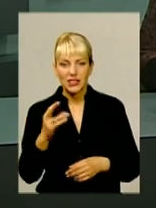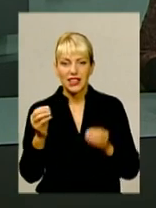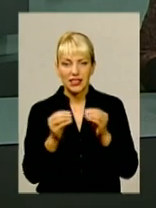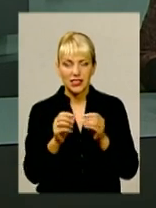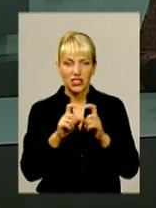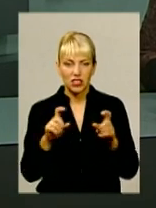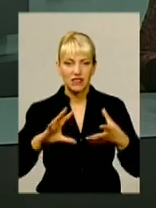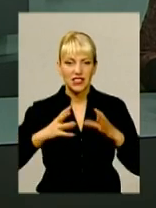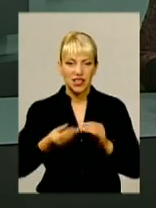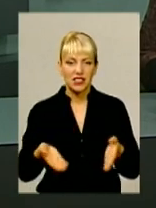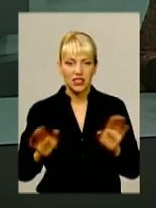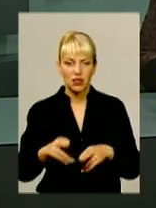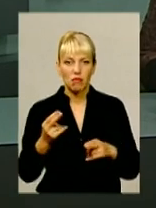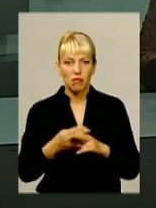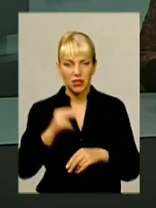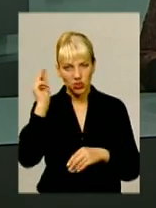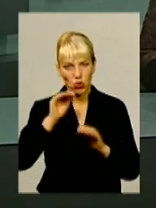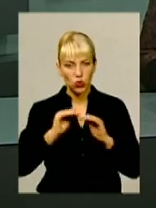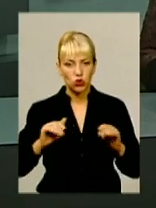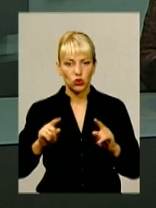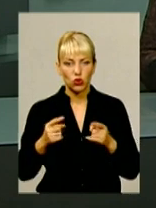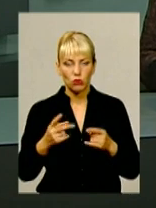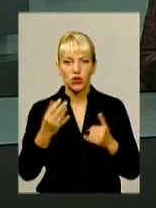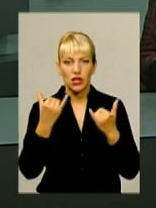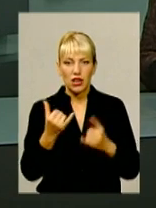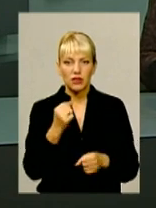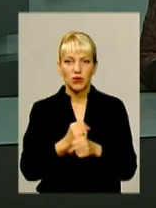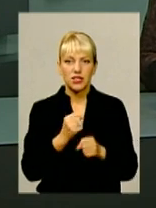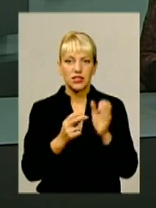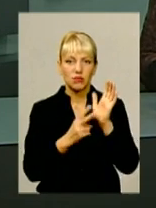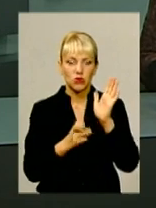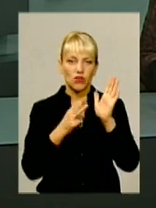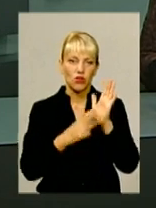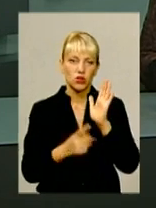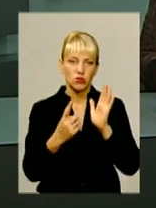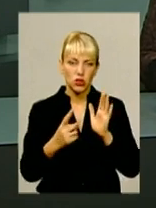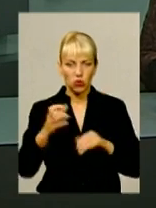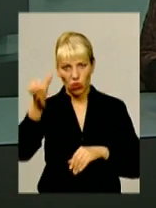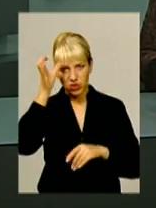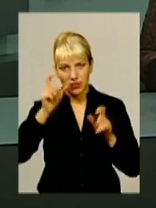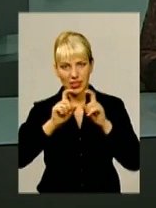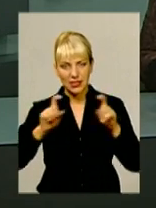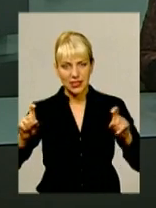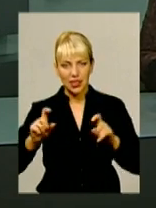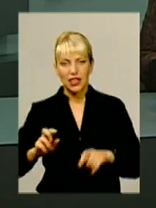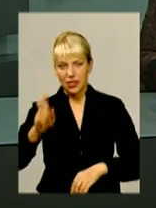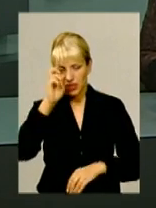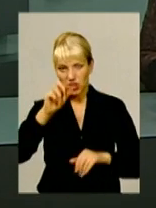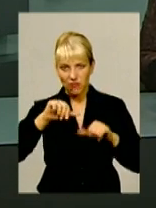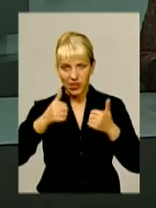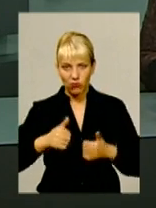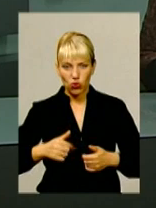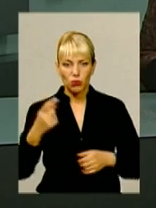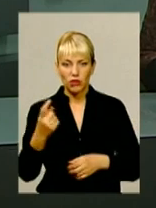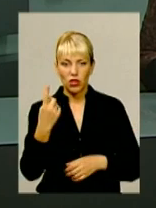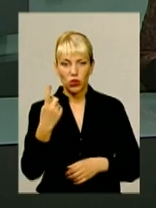Хмельниччині взагалі залишилися без учнів. Тому наразі функціонує 781 освітній заклад державної форми власності